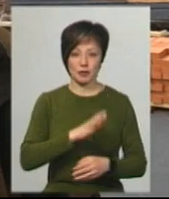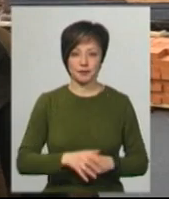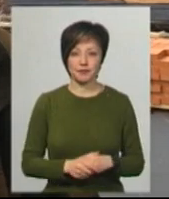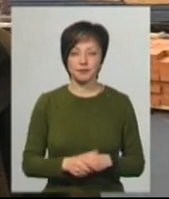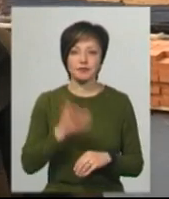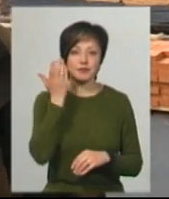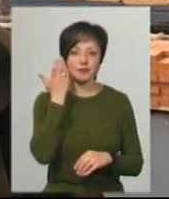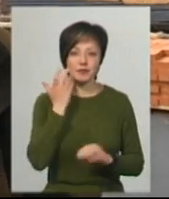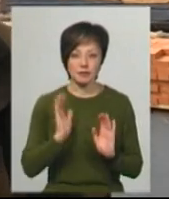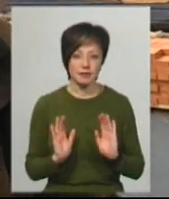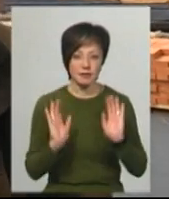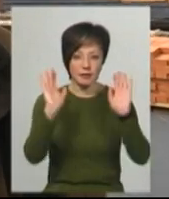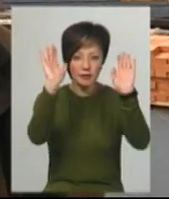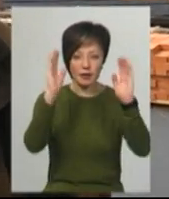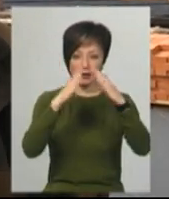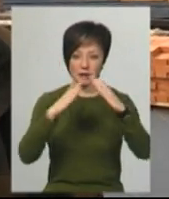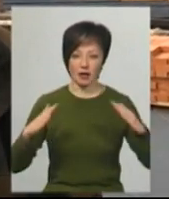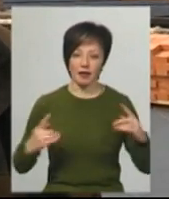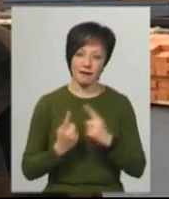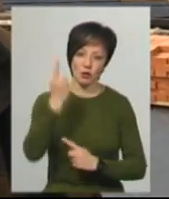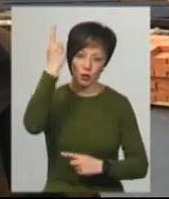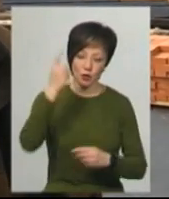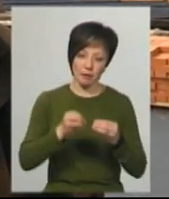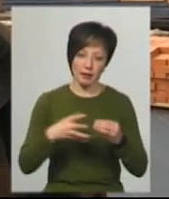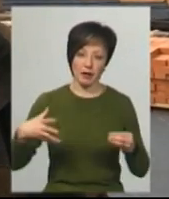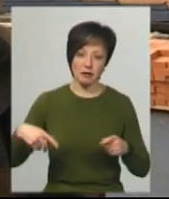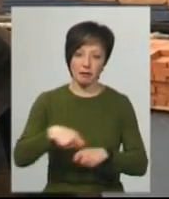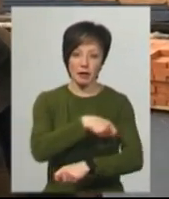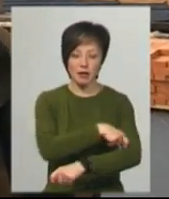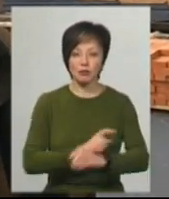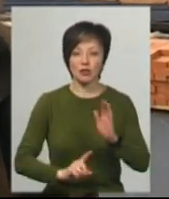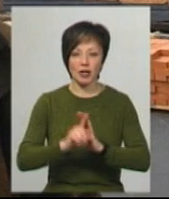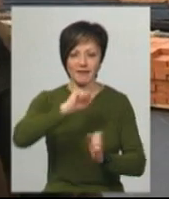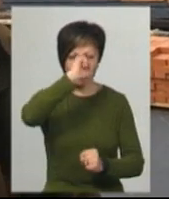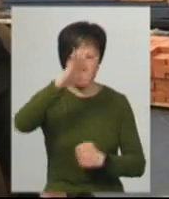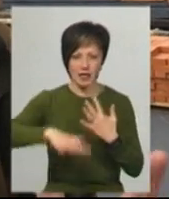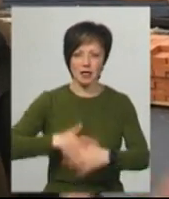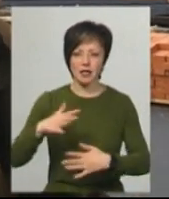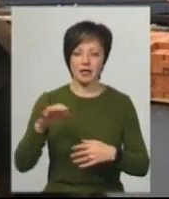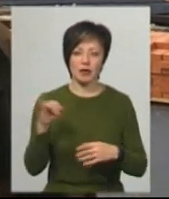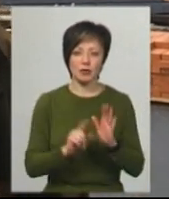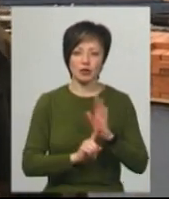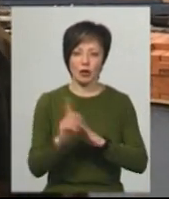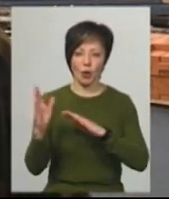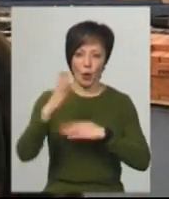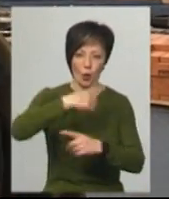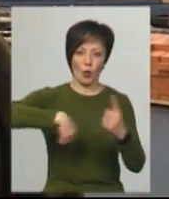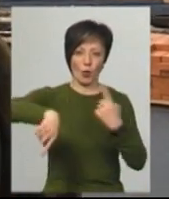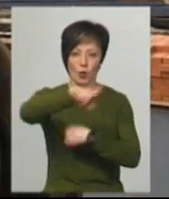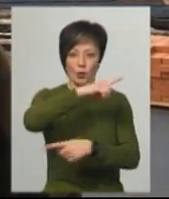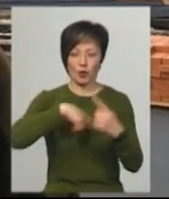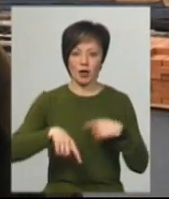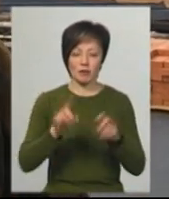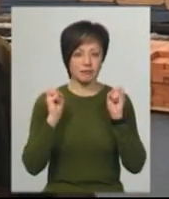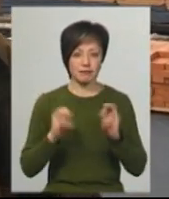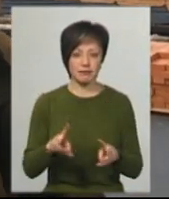Коли ми піднімали вже цей дах на висоту більше 15 метрів, почався вітер і його почало крутити. Зрозуміло,